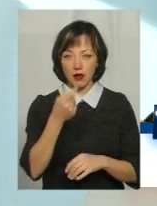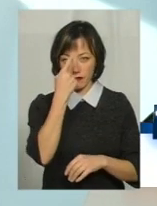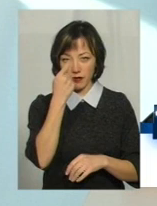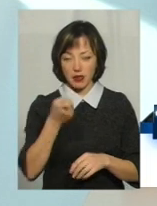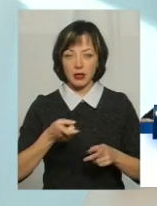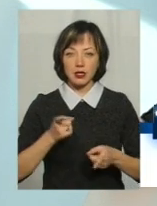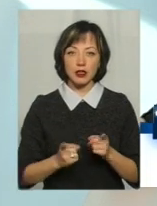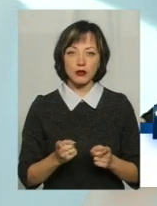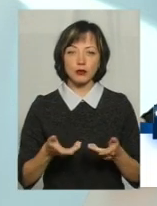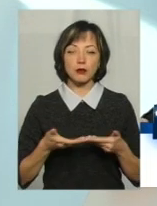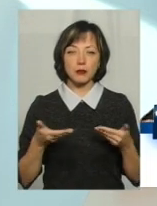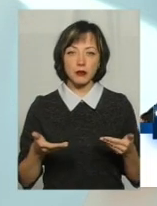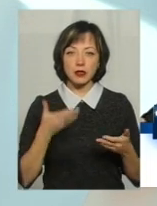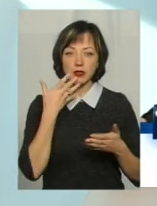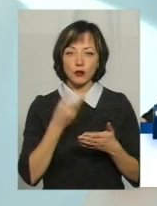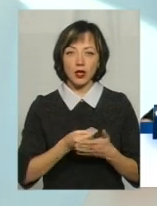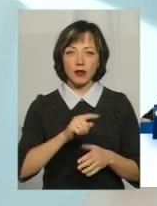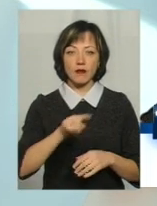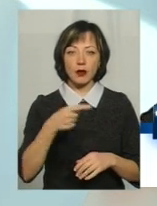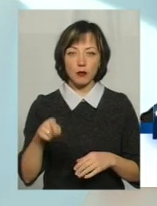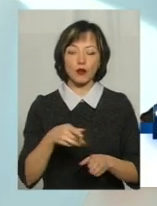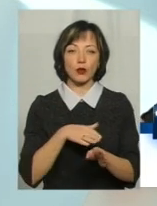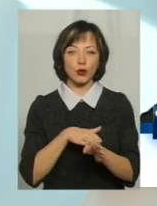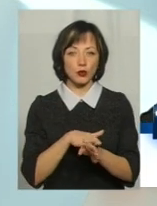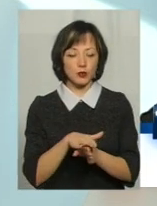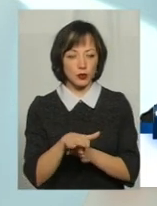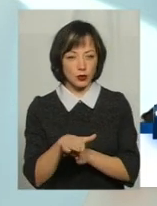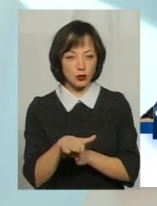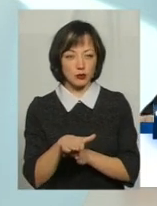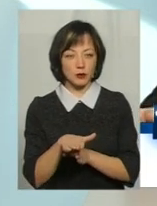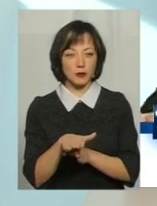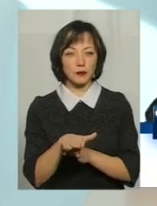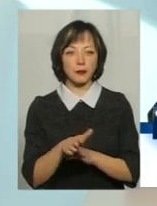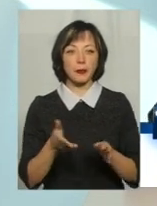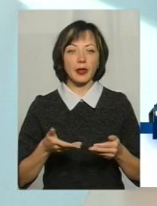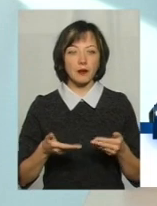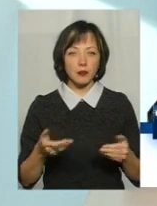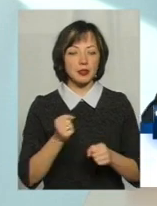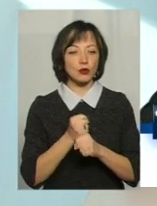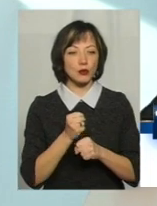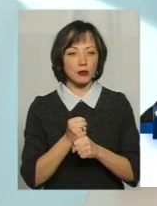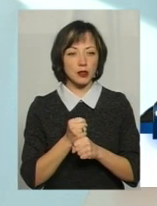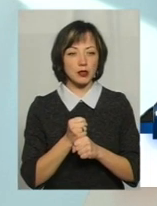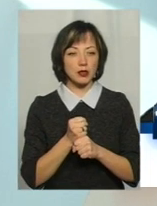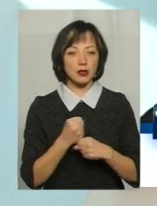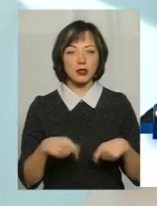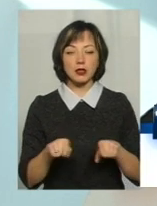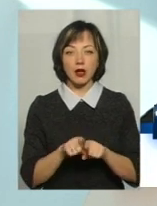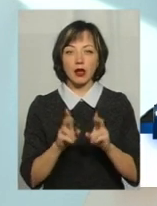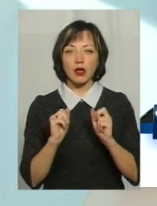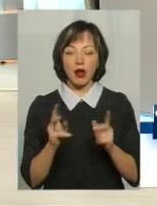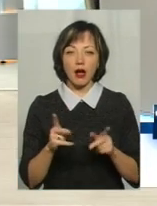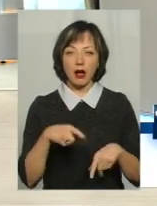і дійсно, ми, якби, свої вимоги, ми їх дотримувалися. Ми зробили і робимо так, як ми казали